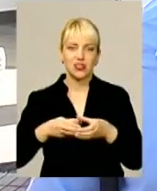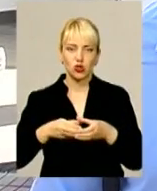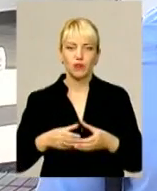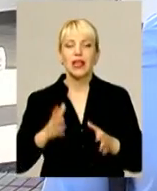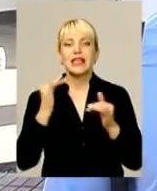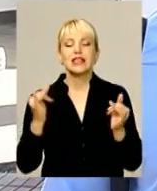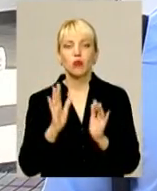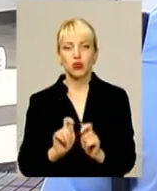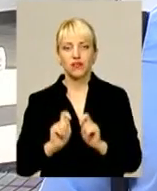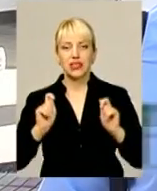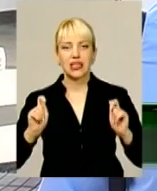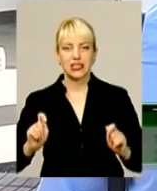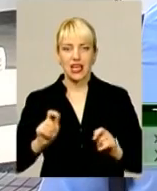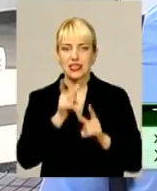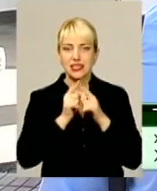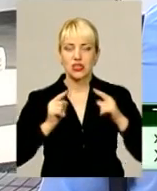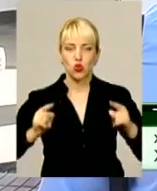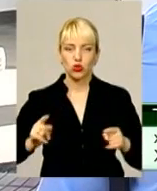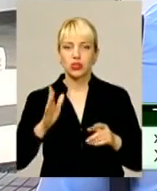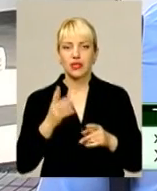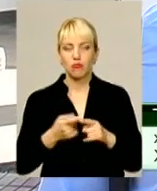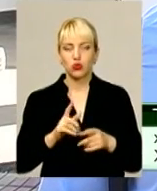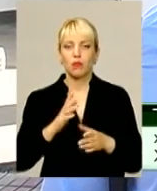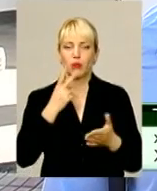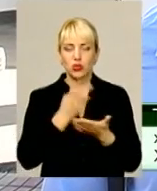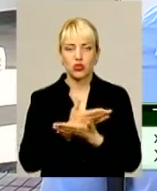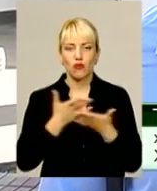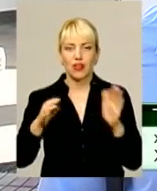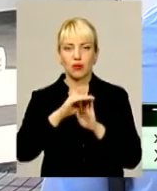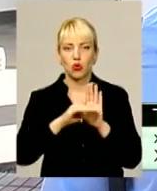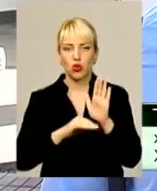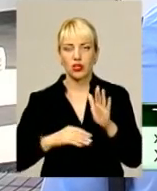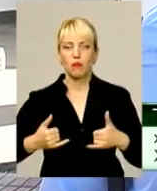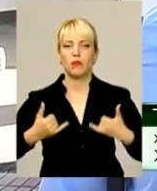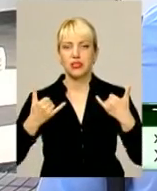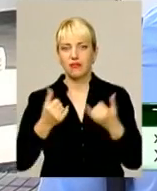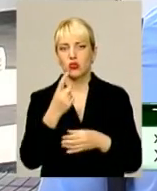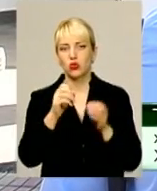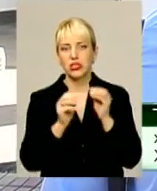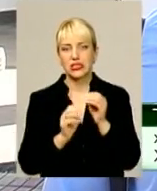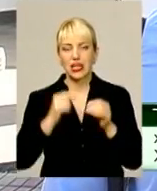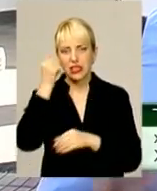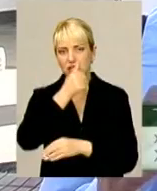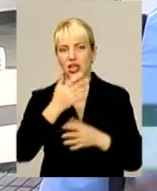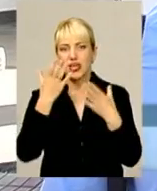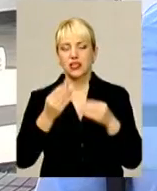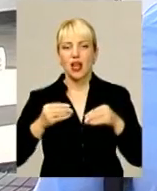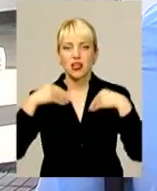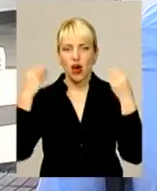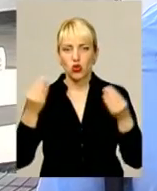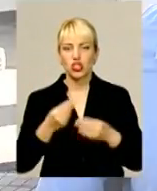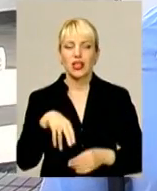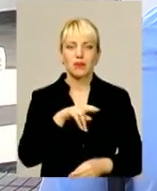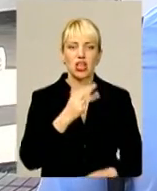сезону. Симфонічний оркестр буде презентувати програму, присвячену 110-й річниці з дня народження Дмитра